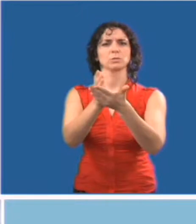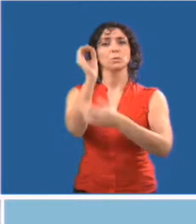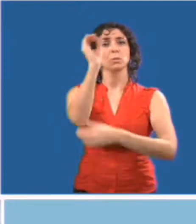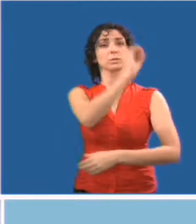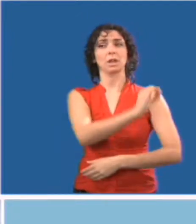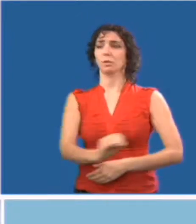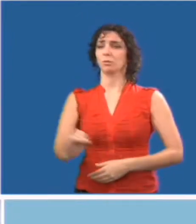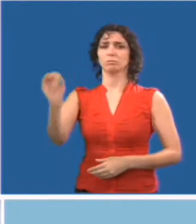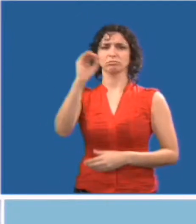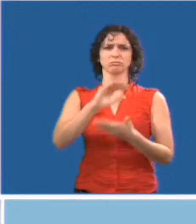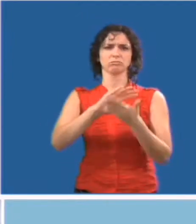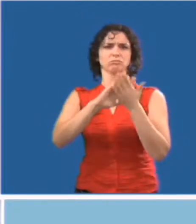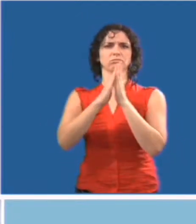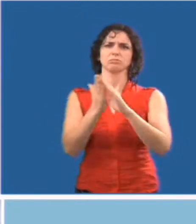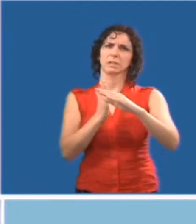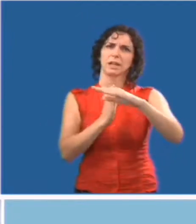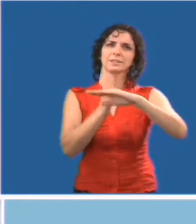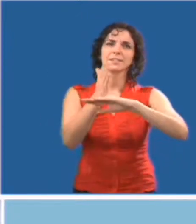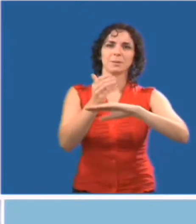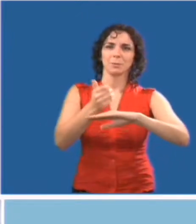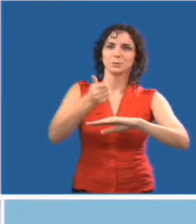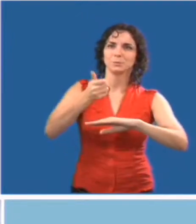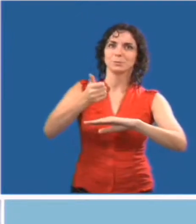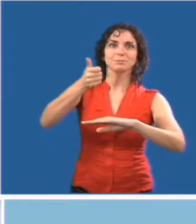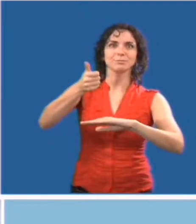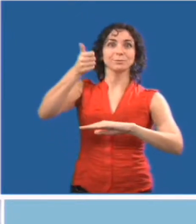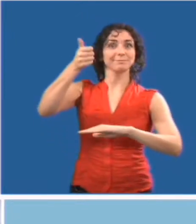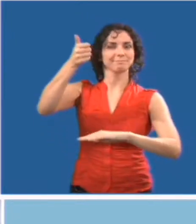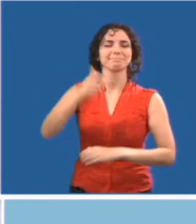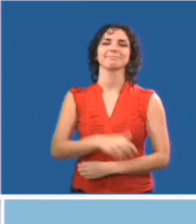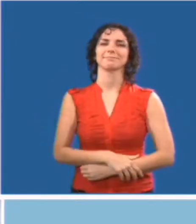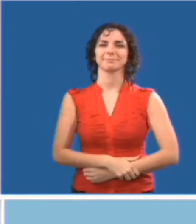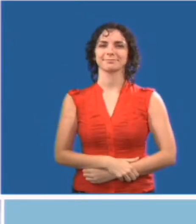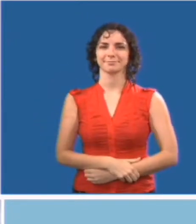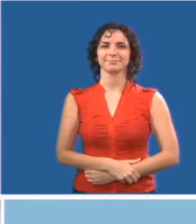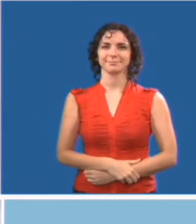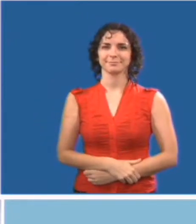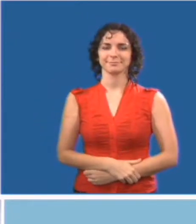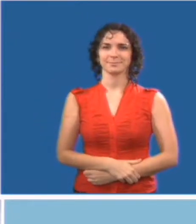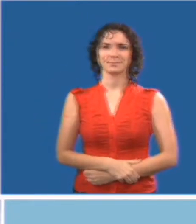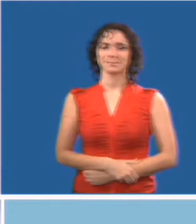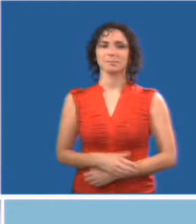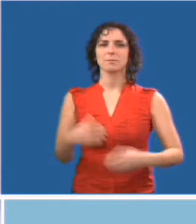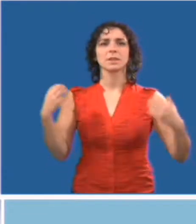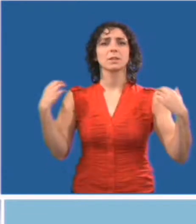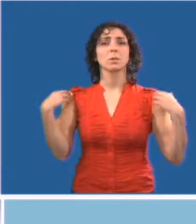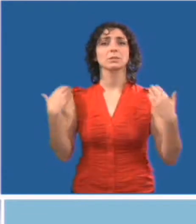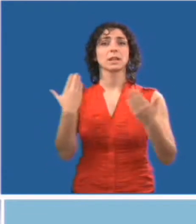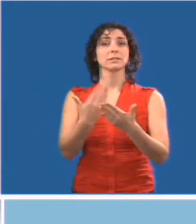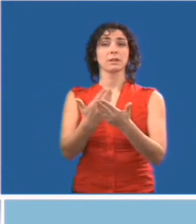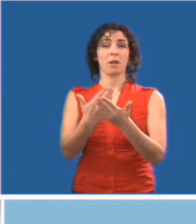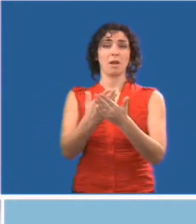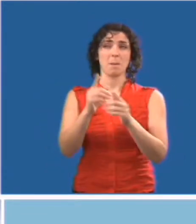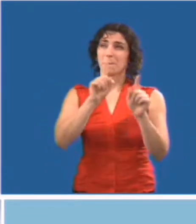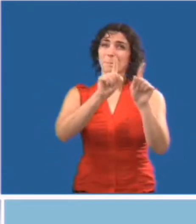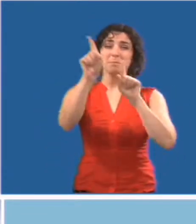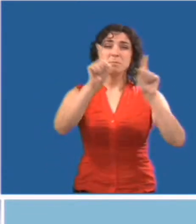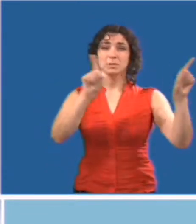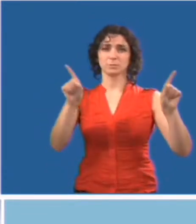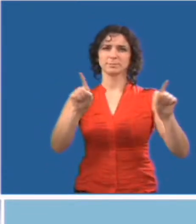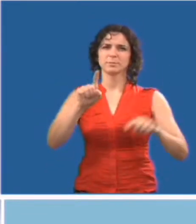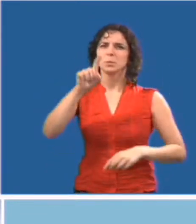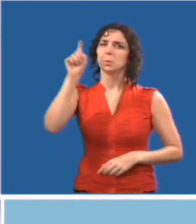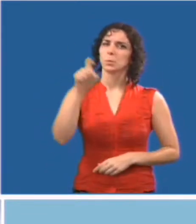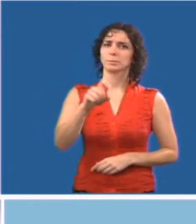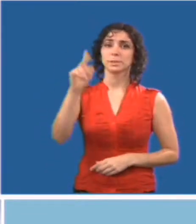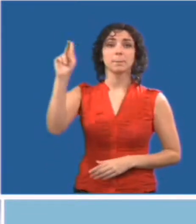que nous pouvons jouer pour rendre l'Ontario plus accessible. Les conseils scolaires doivent avoir une